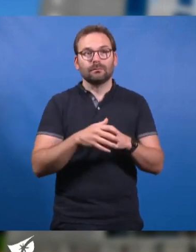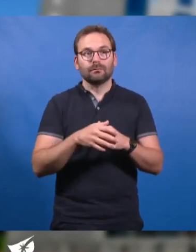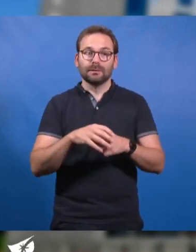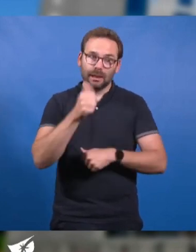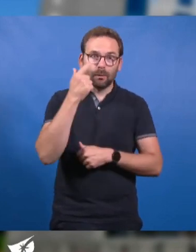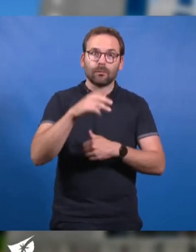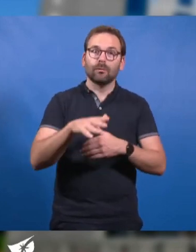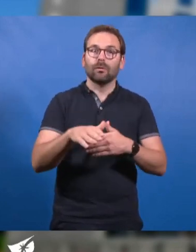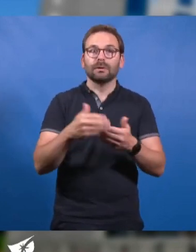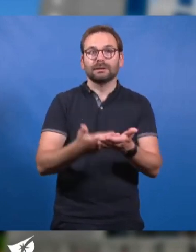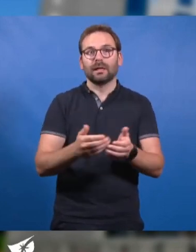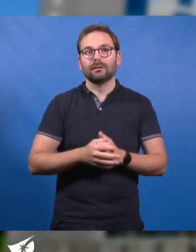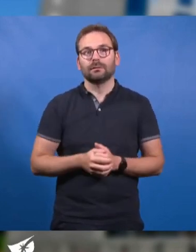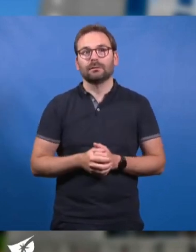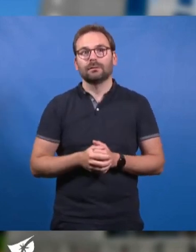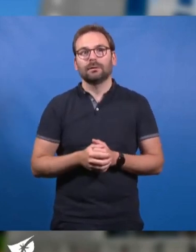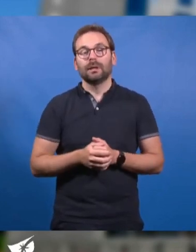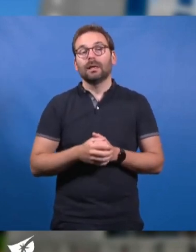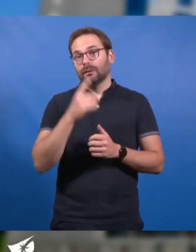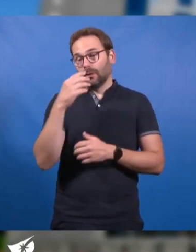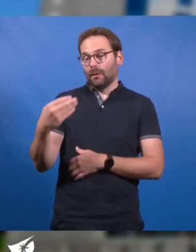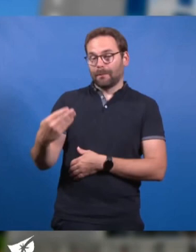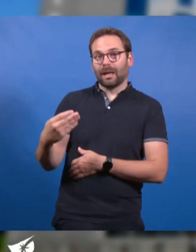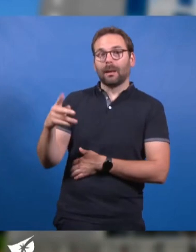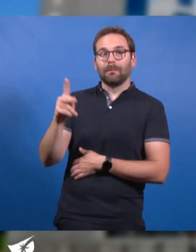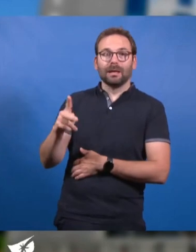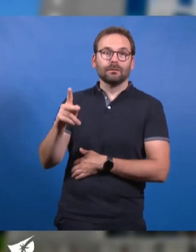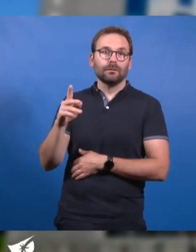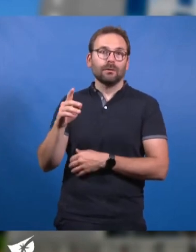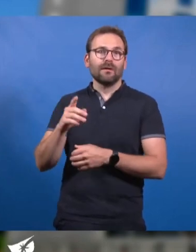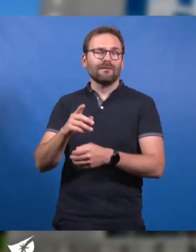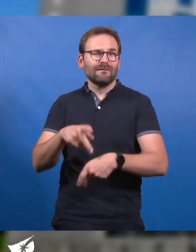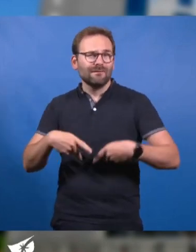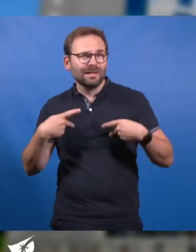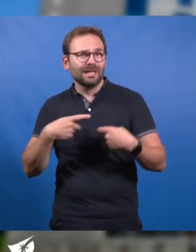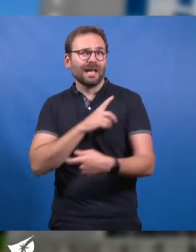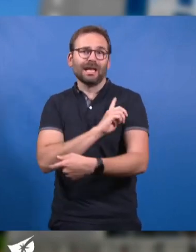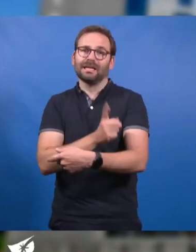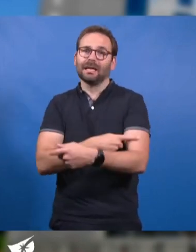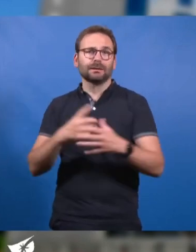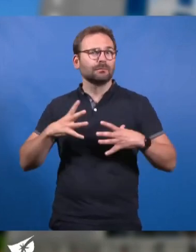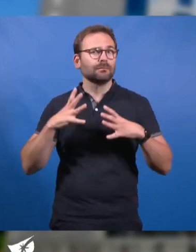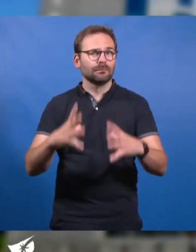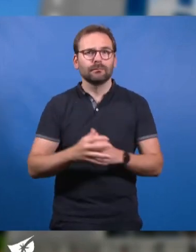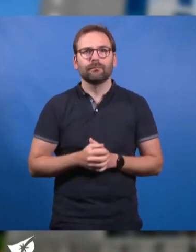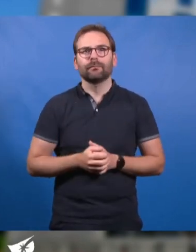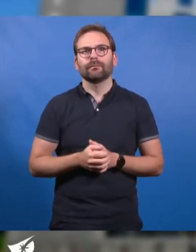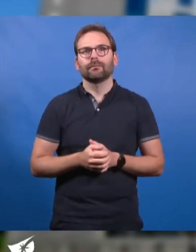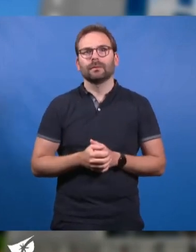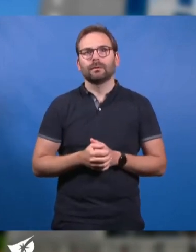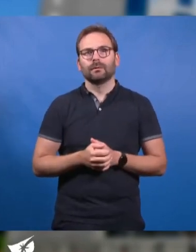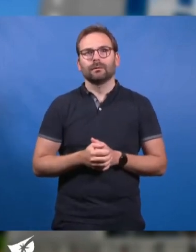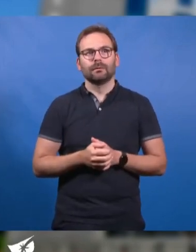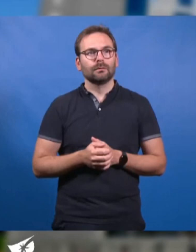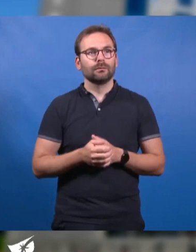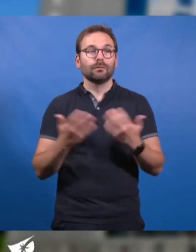que Mireille Pernault a consacré sa vie et son énergie. Après deux mandats, assiégée dans notre